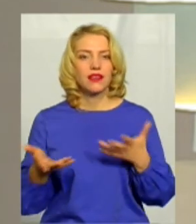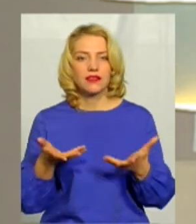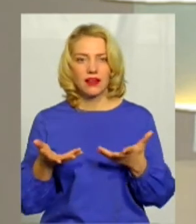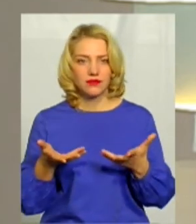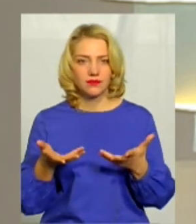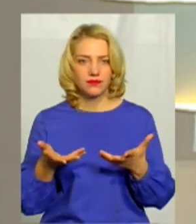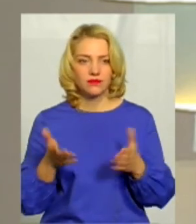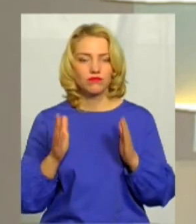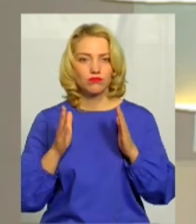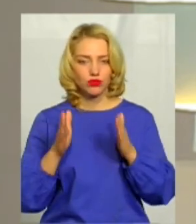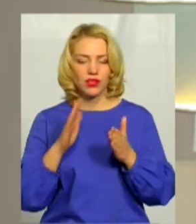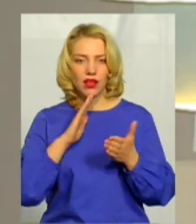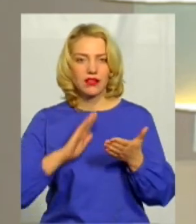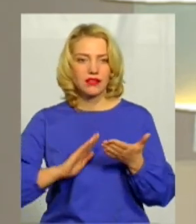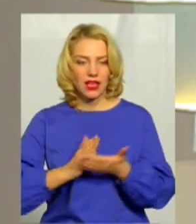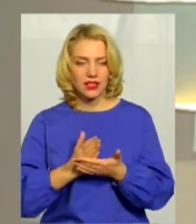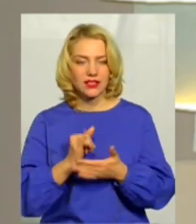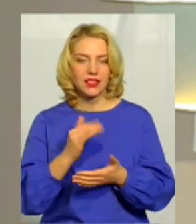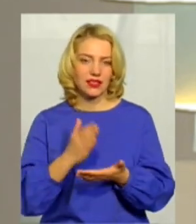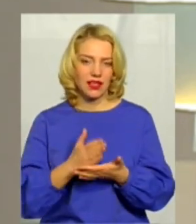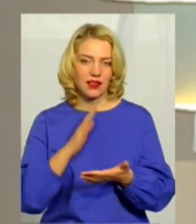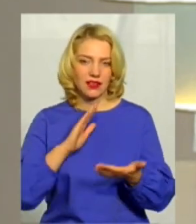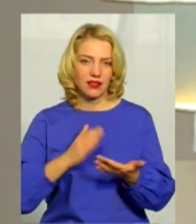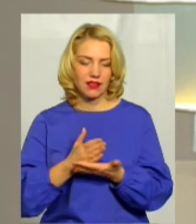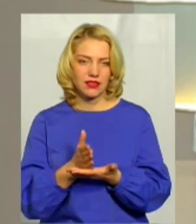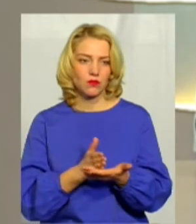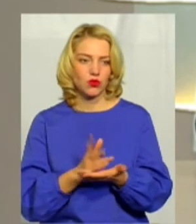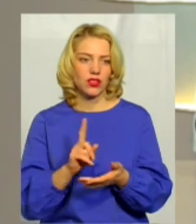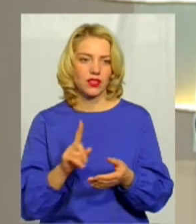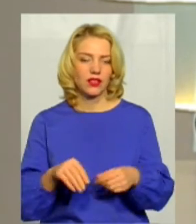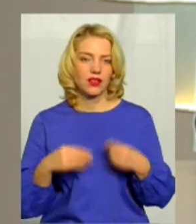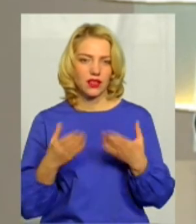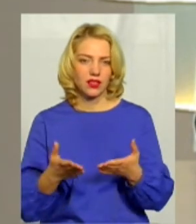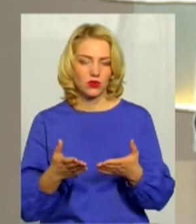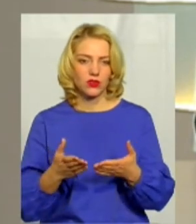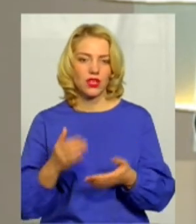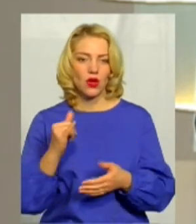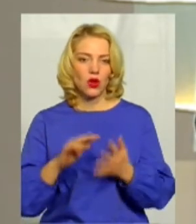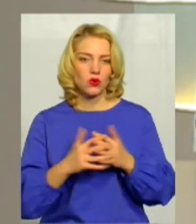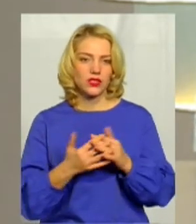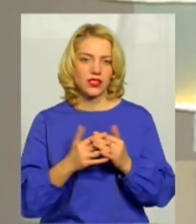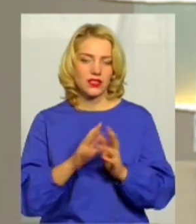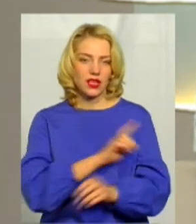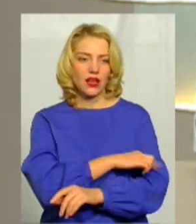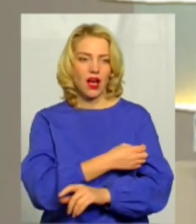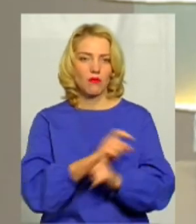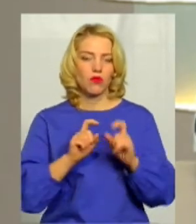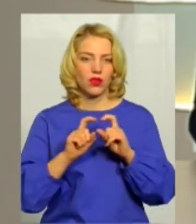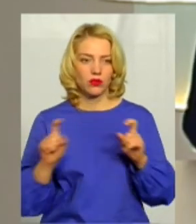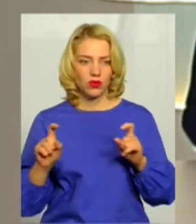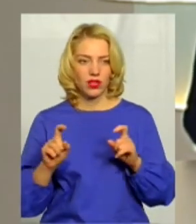буде якість і є якість послуг, які надаються у сільських амбулаторіях.